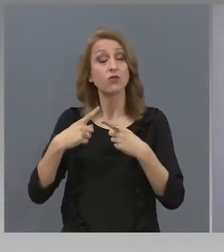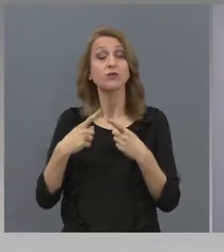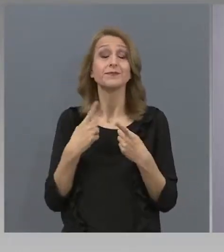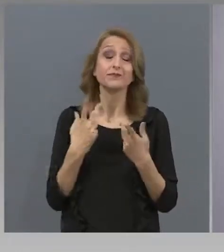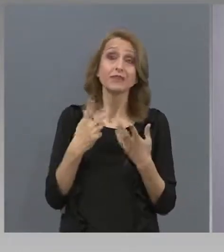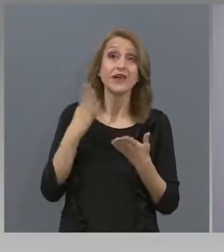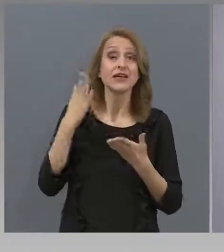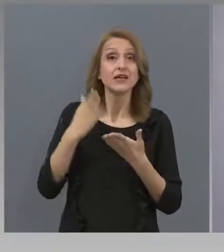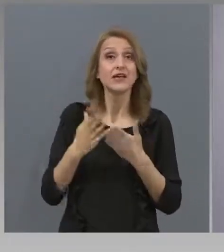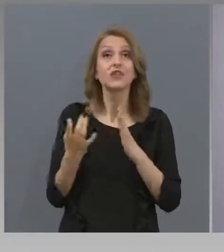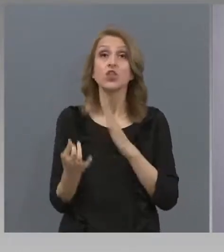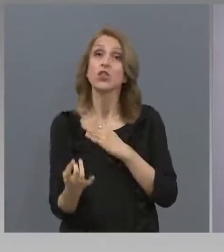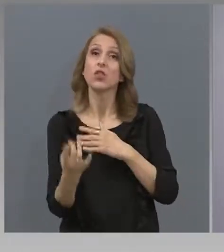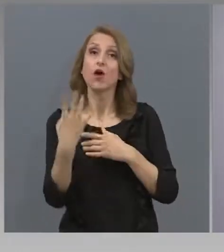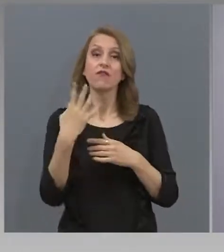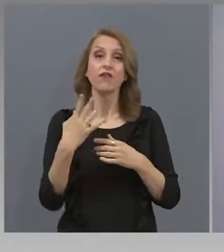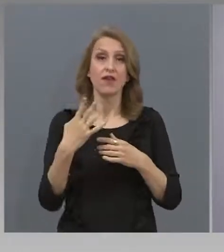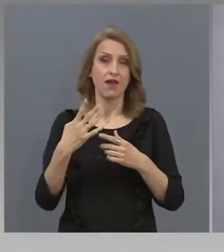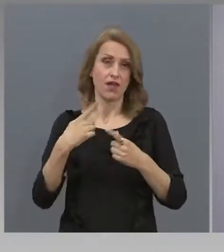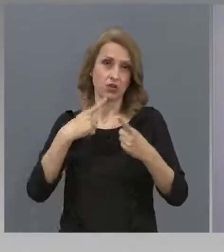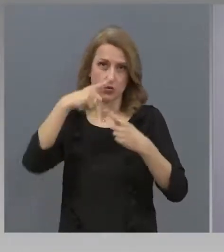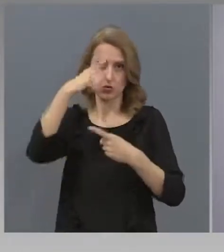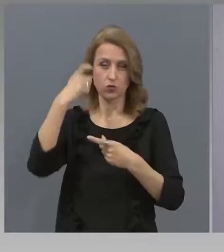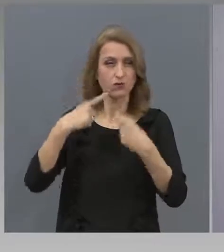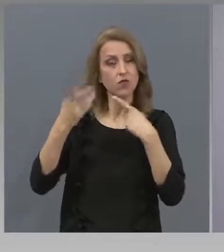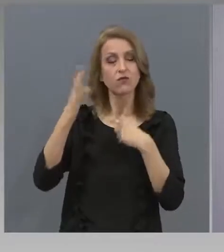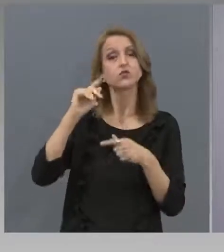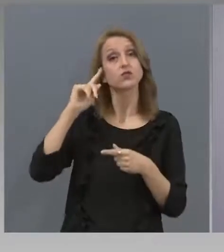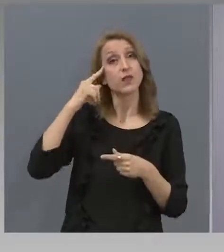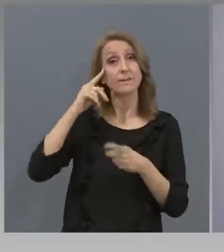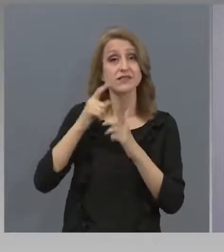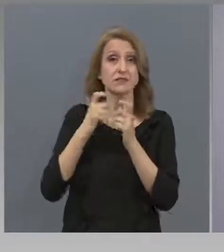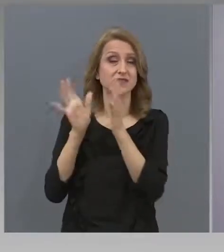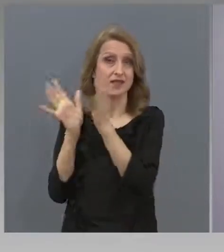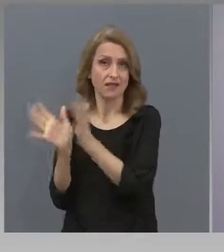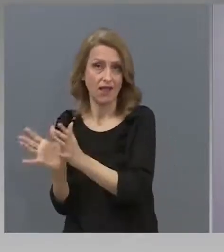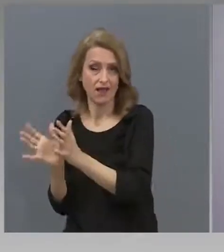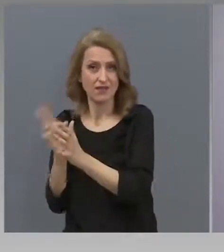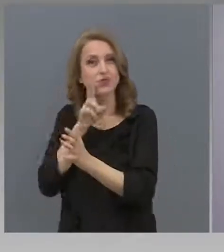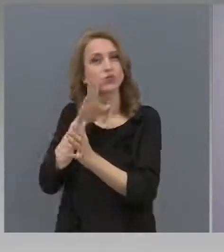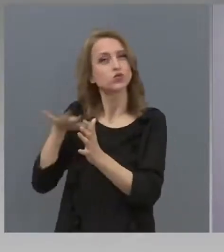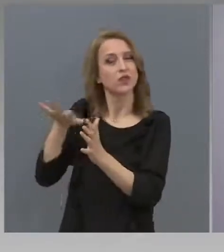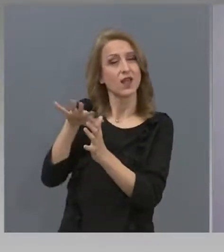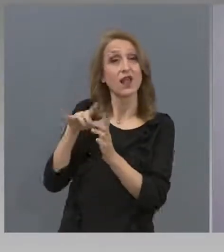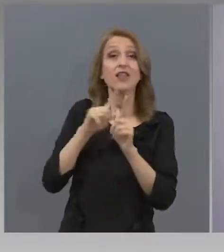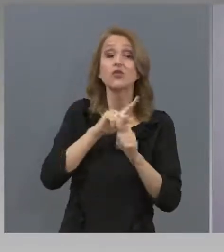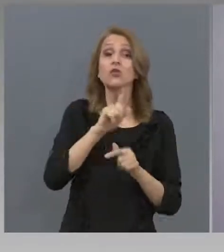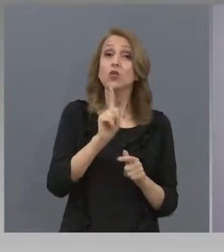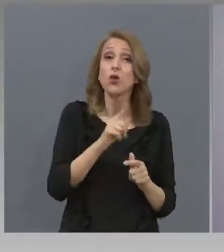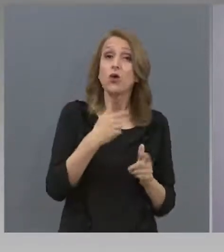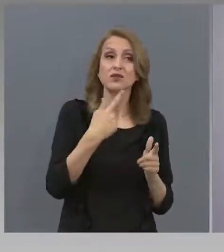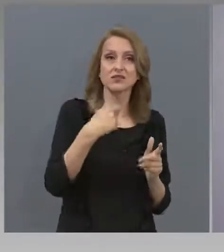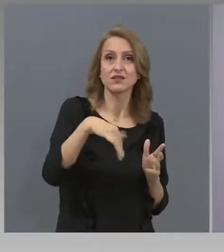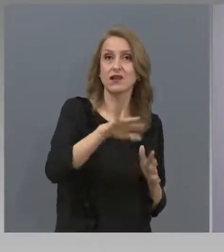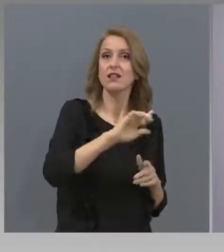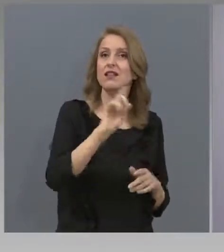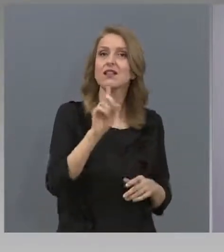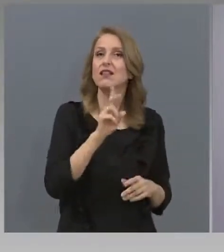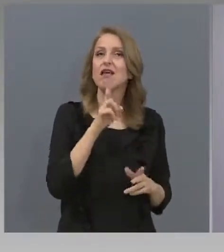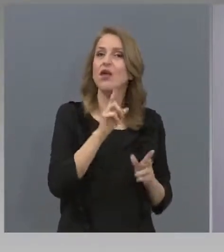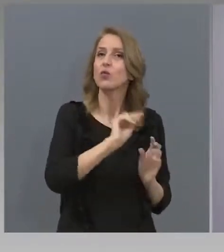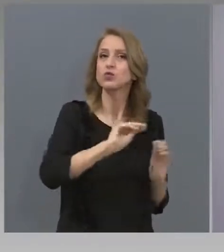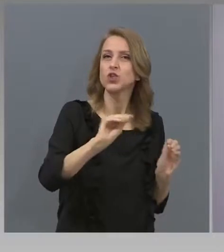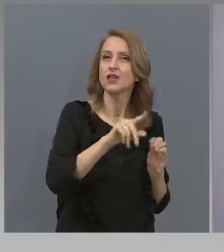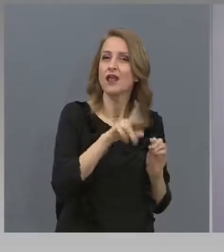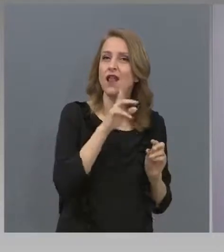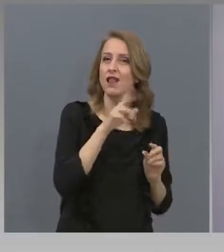решение с новия колективен трудо-договор. Но по отношение на непедагогическия персонал трябва да им бързо решение. и